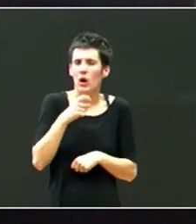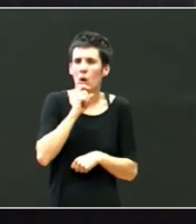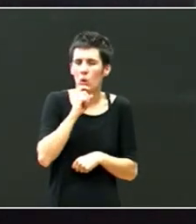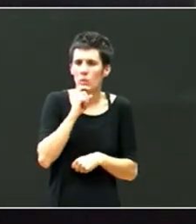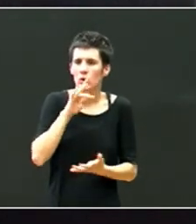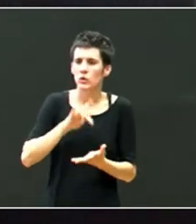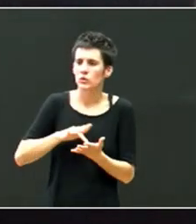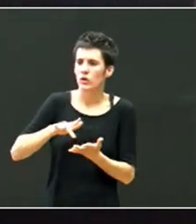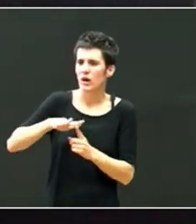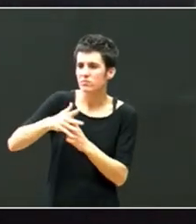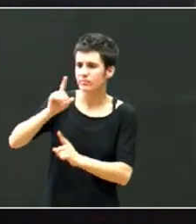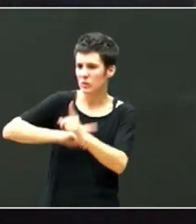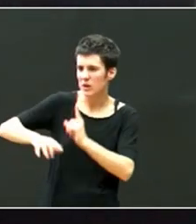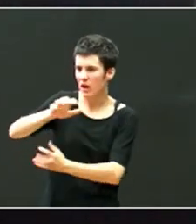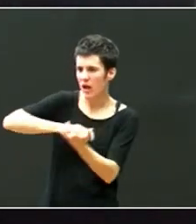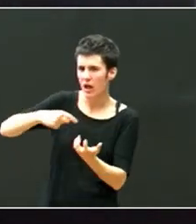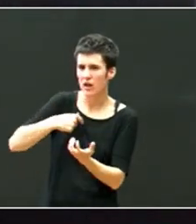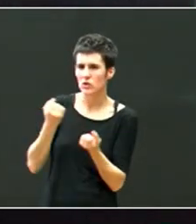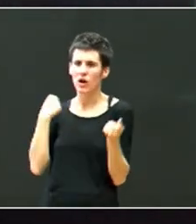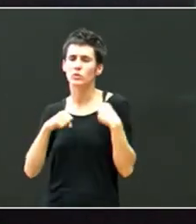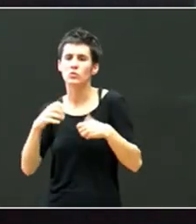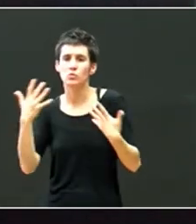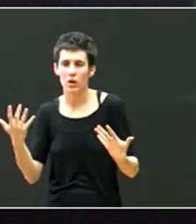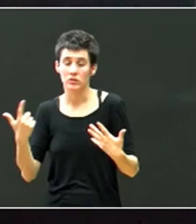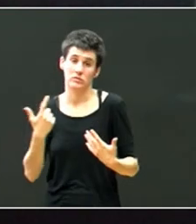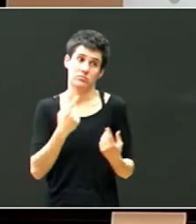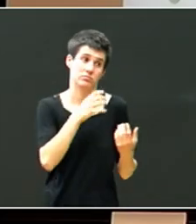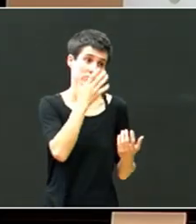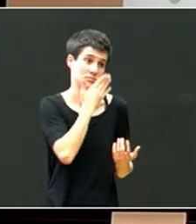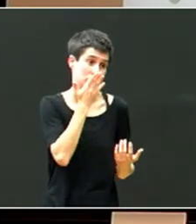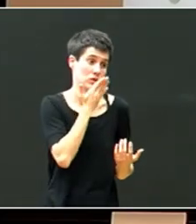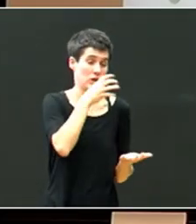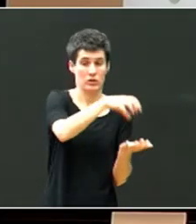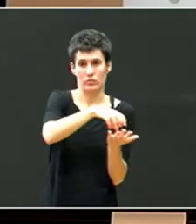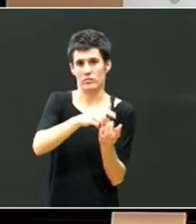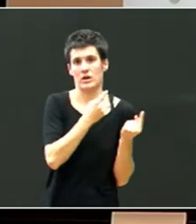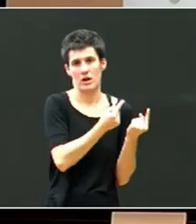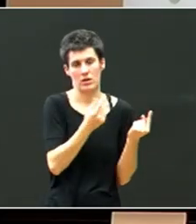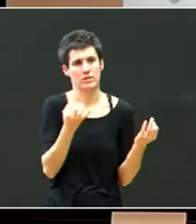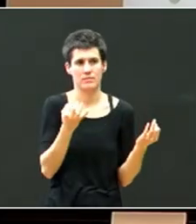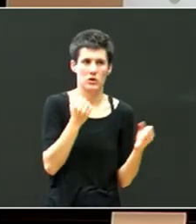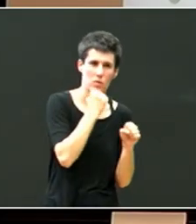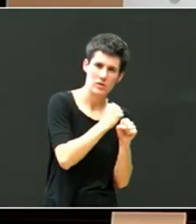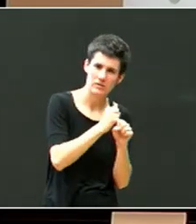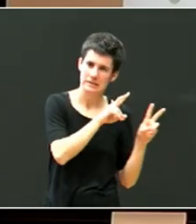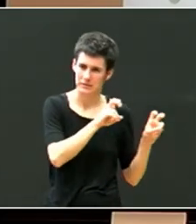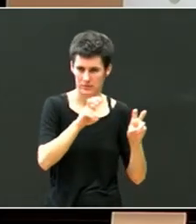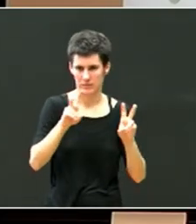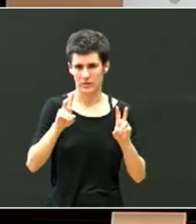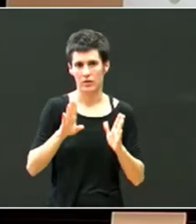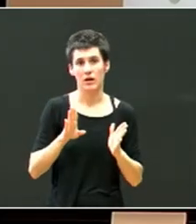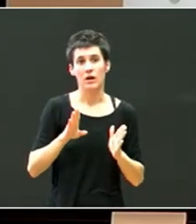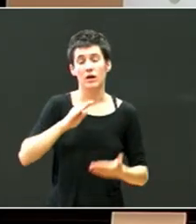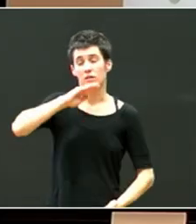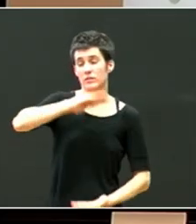kompetentzia soziala, zeharka lantzia ikastetxetan, asko, kompetentzia sozial, asko daude,